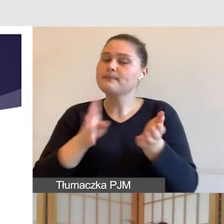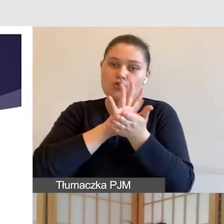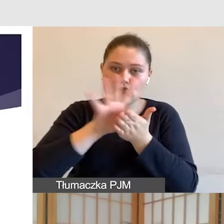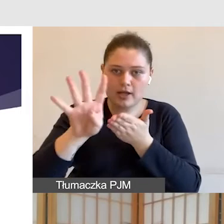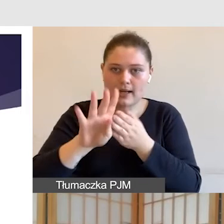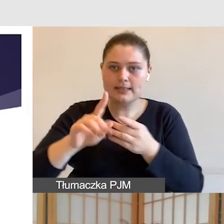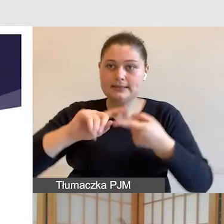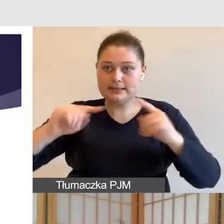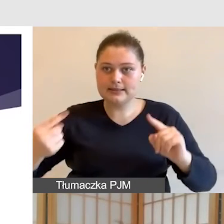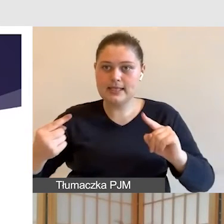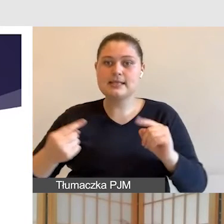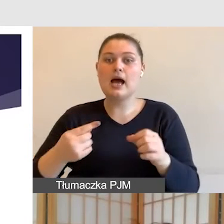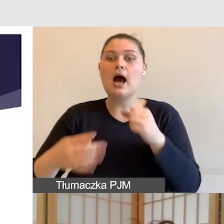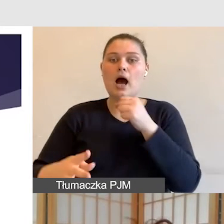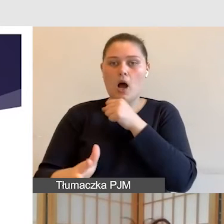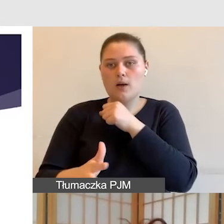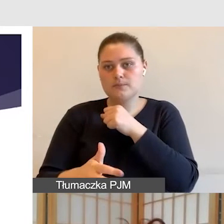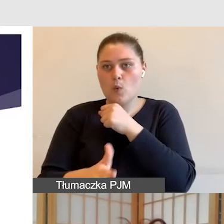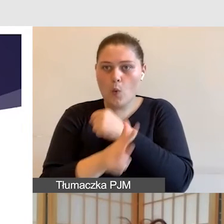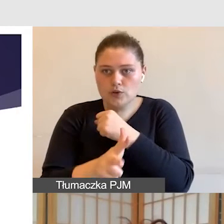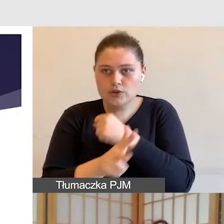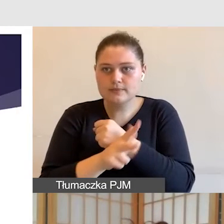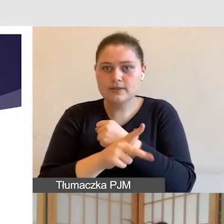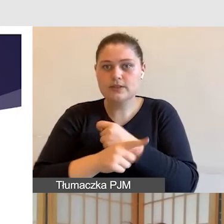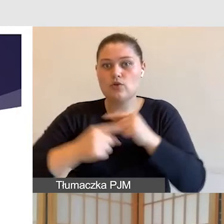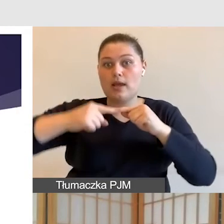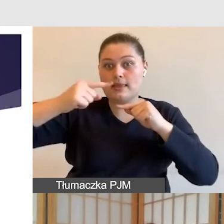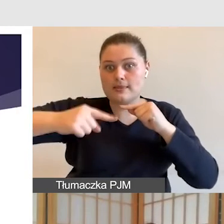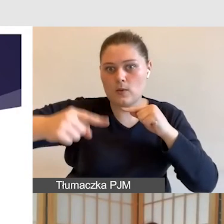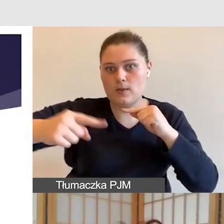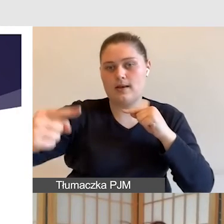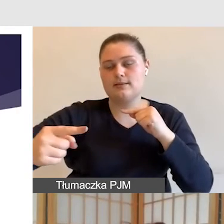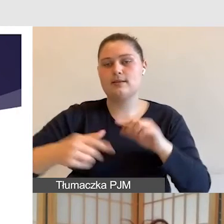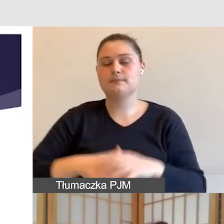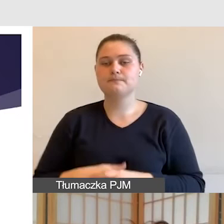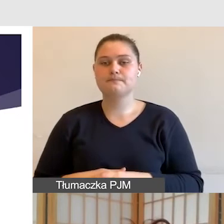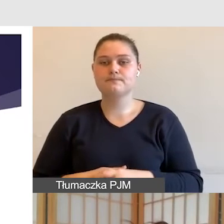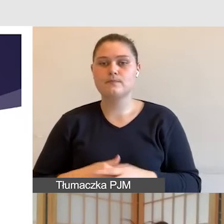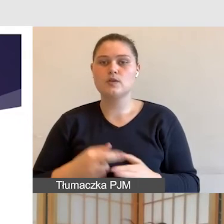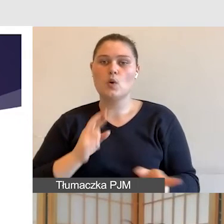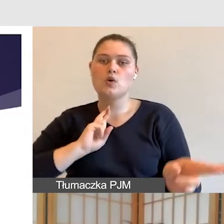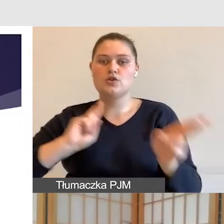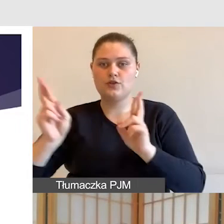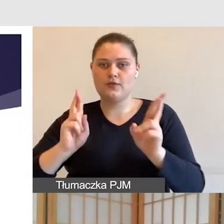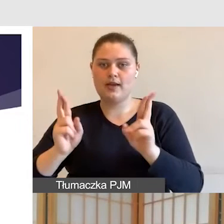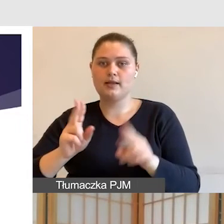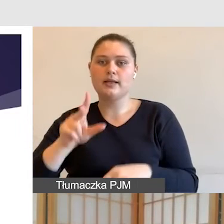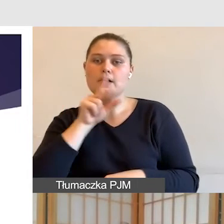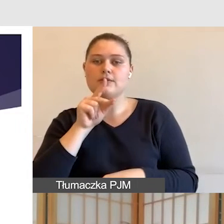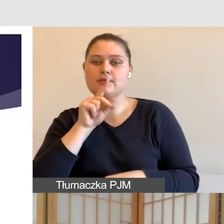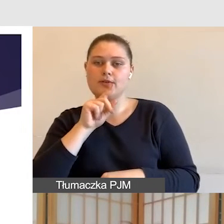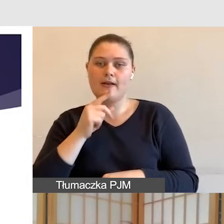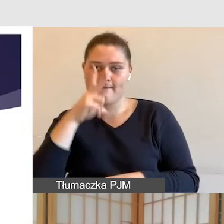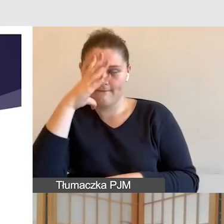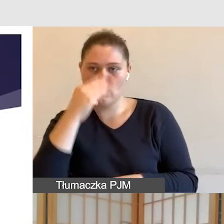Dlatego wydaje mi się, że warto o tym pamiętać przed przystąpieniem do każdego wykładu, szkolenia i warsztatu, jak